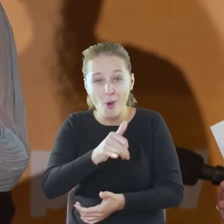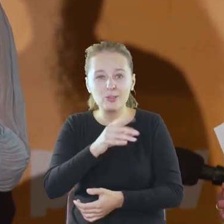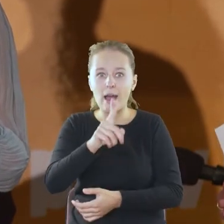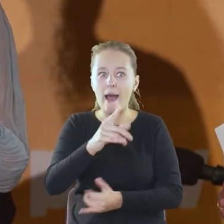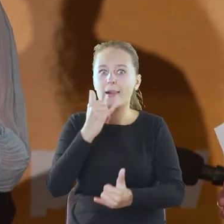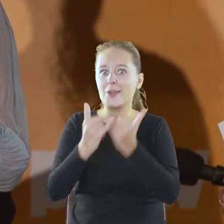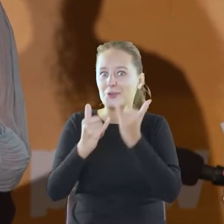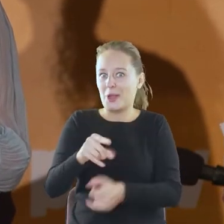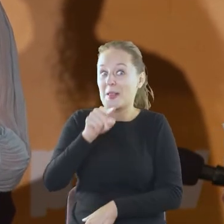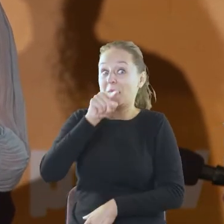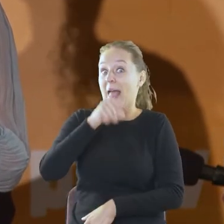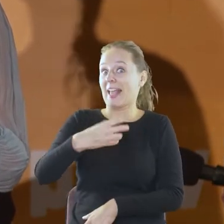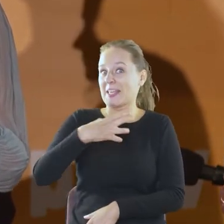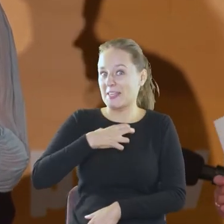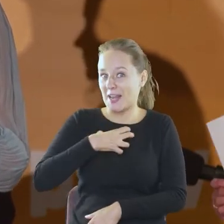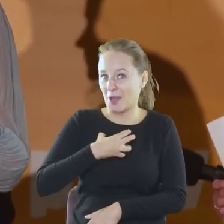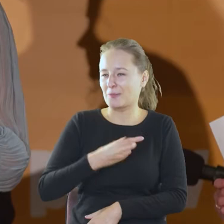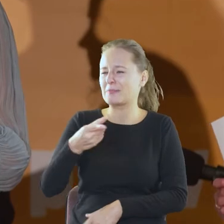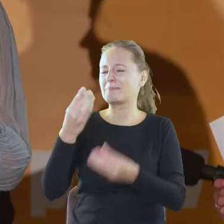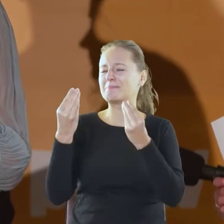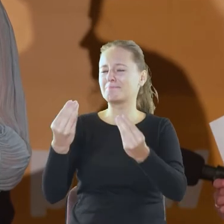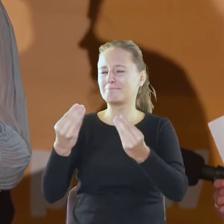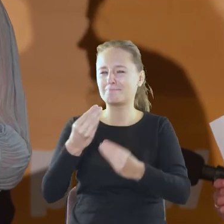taki dyrektor w takiej bibliotece,